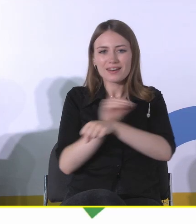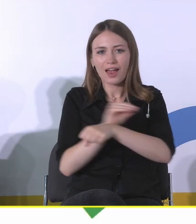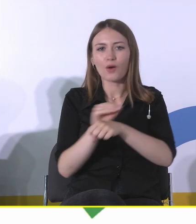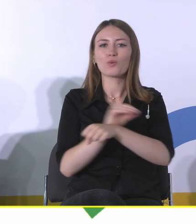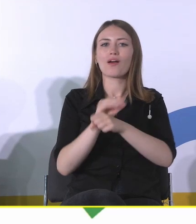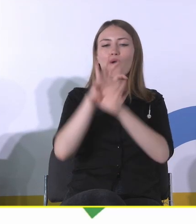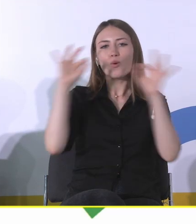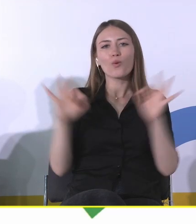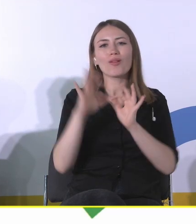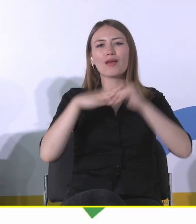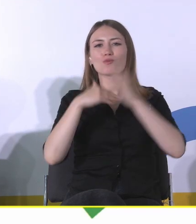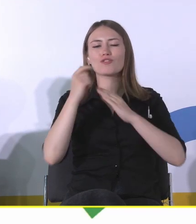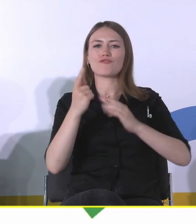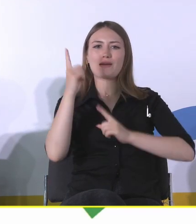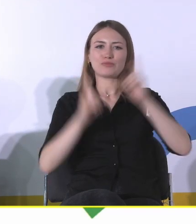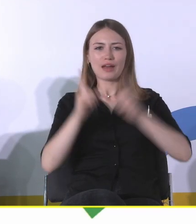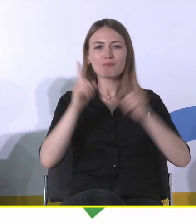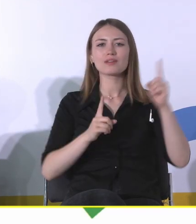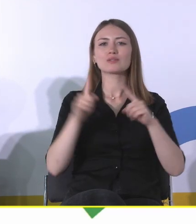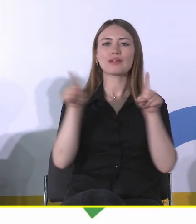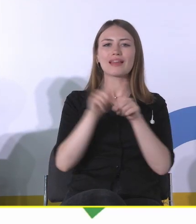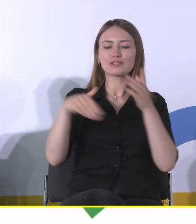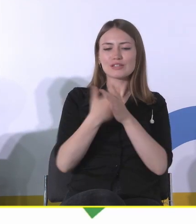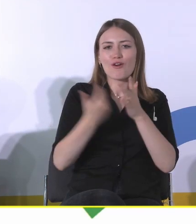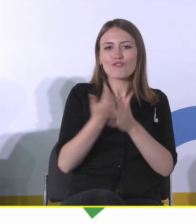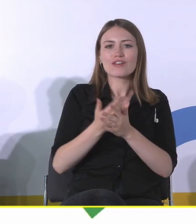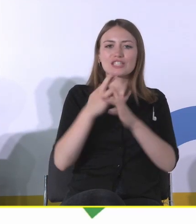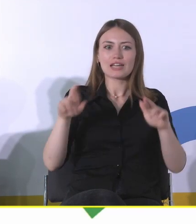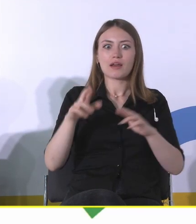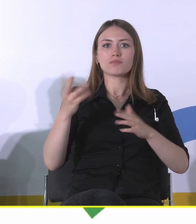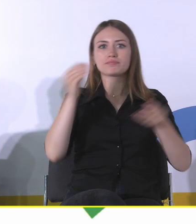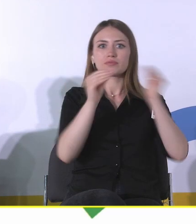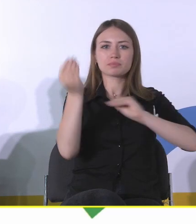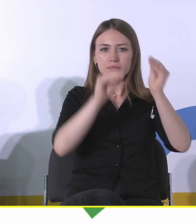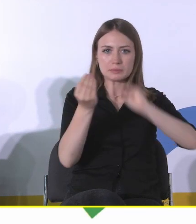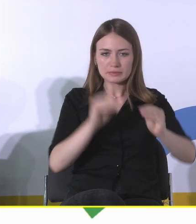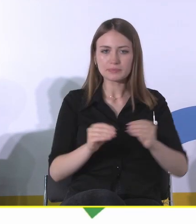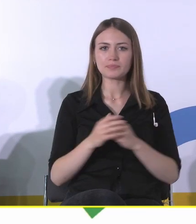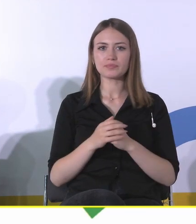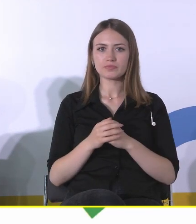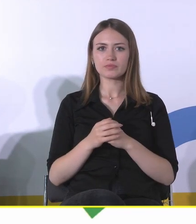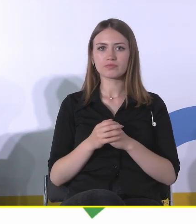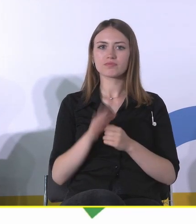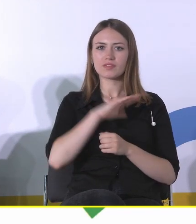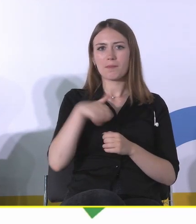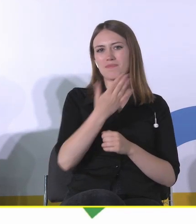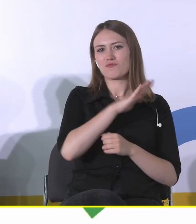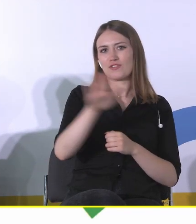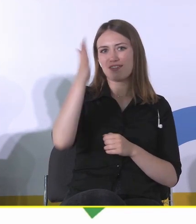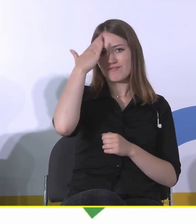całego przemysłu, tworzenia nowych rzeczy. Wydaje mi się, że to jest, wszyscy to wiemy, to jest ścieżka